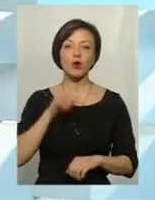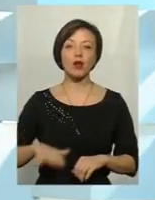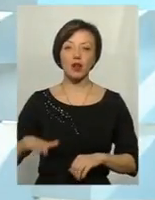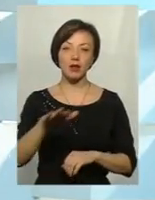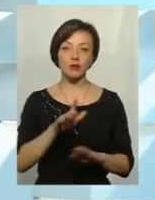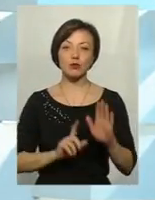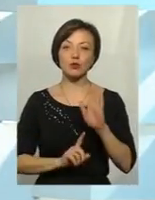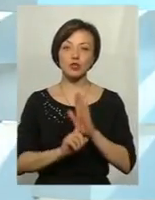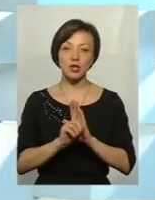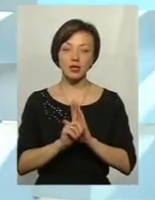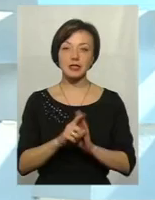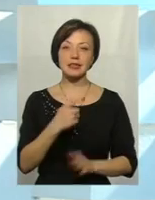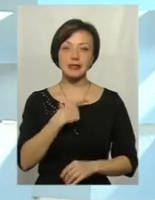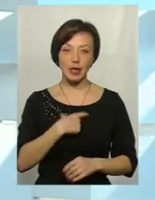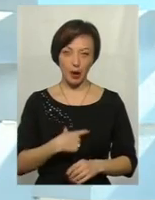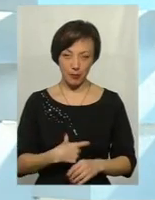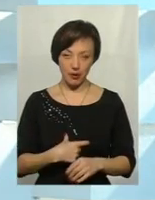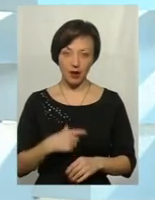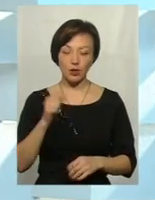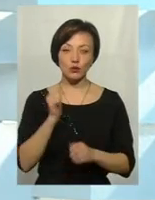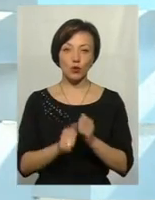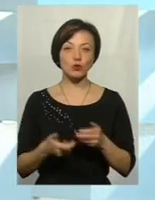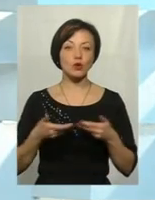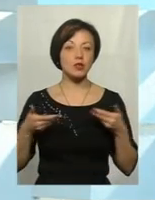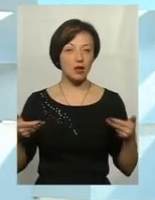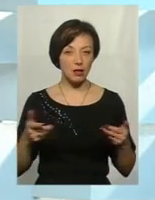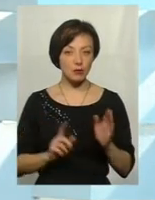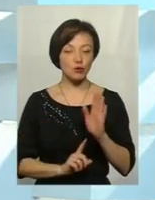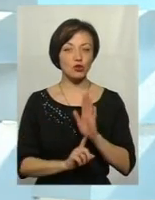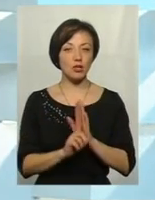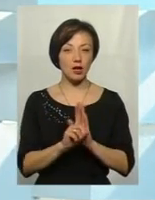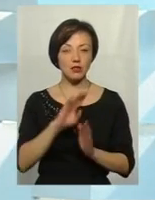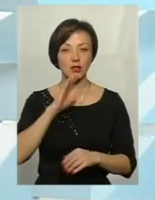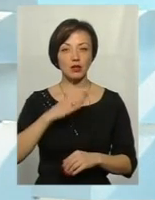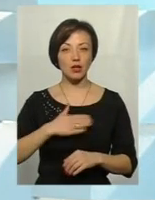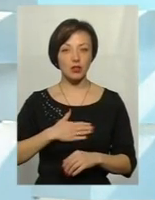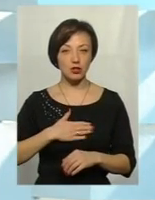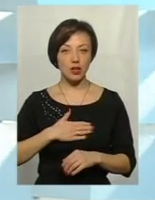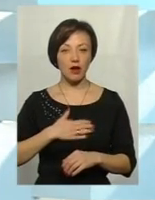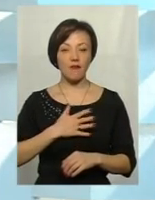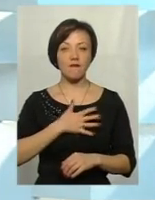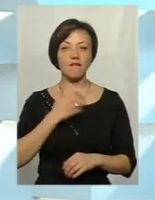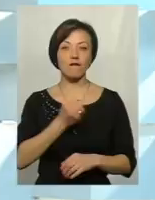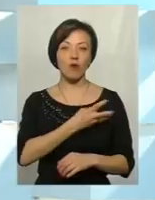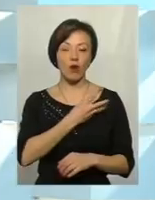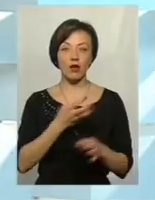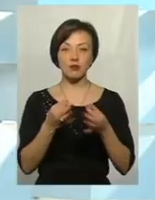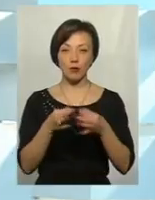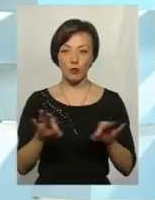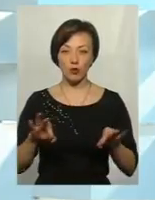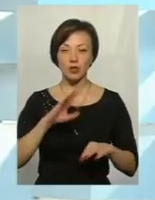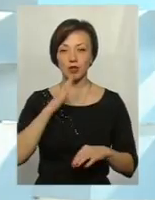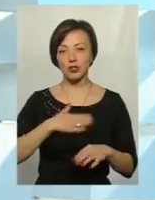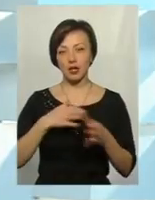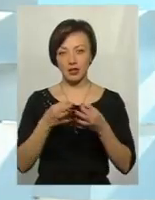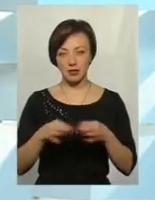починається саме з себе. І з кожного з нас починається наша воля, наша свобода і наша